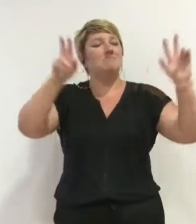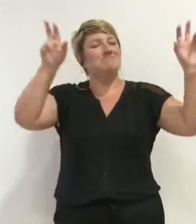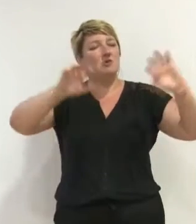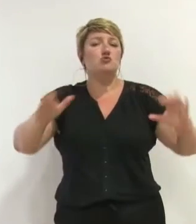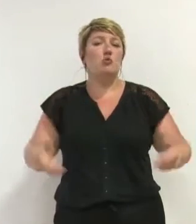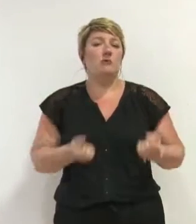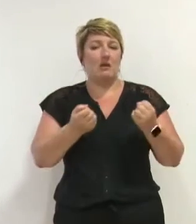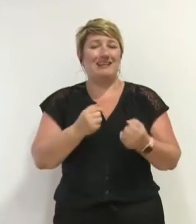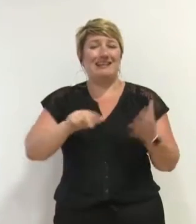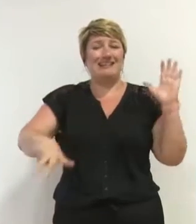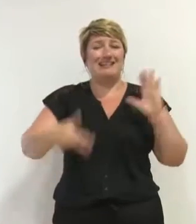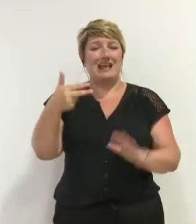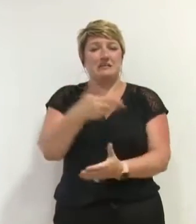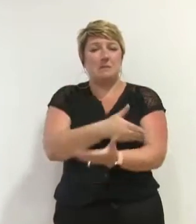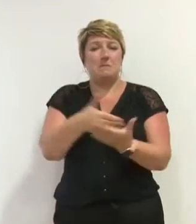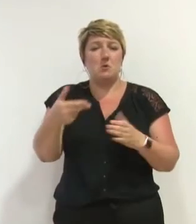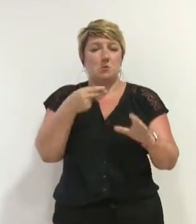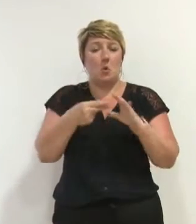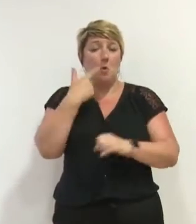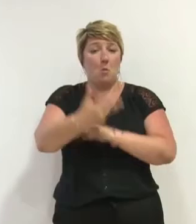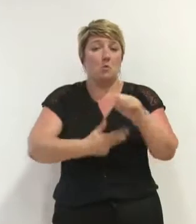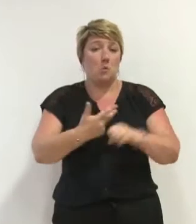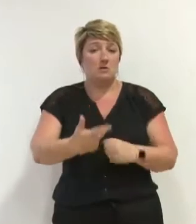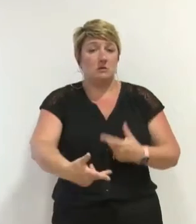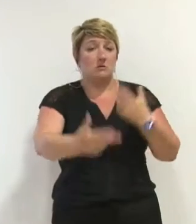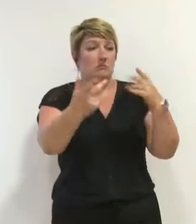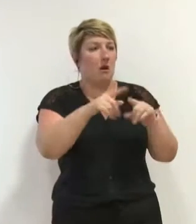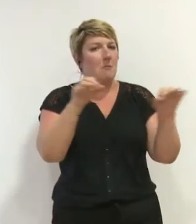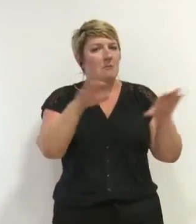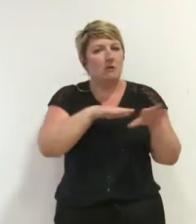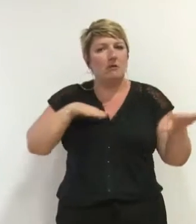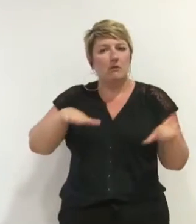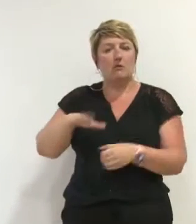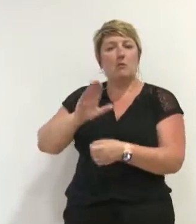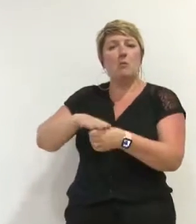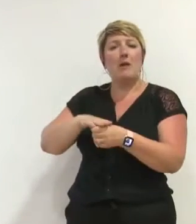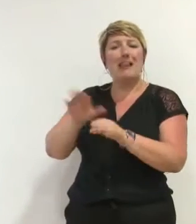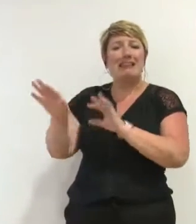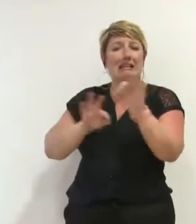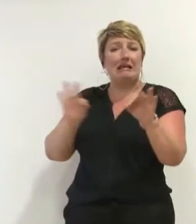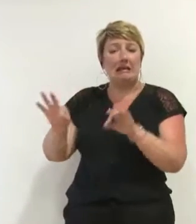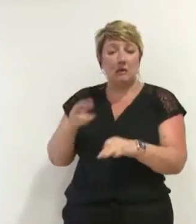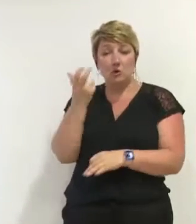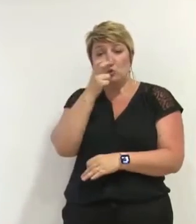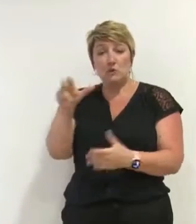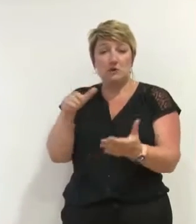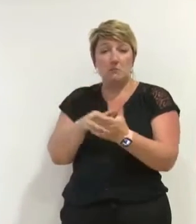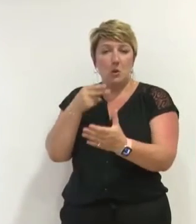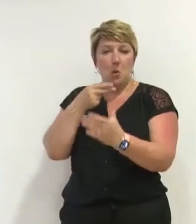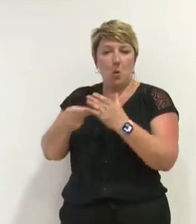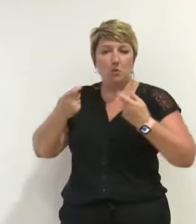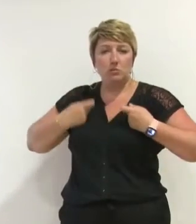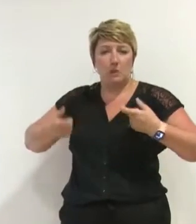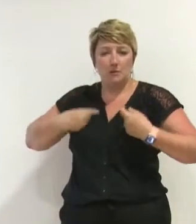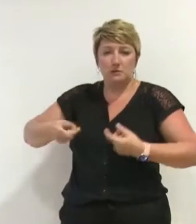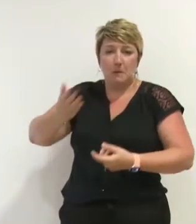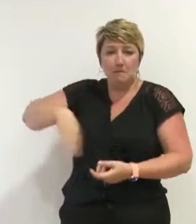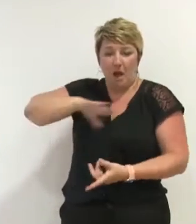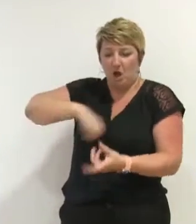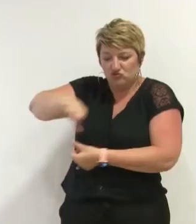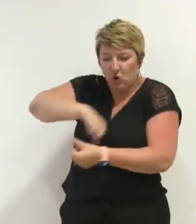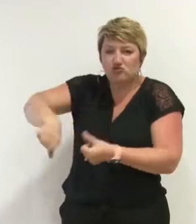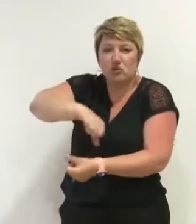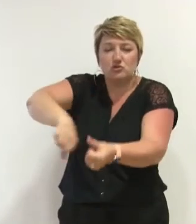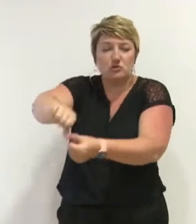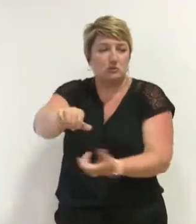ans. Dans le même temps, vous changez toutes les poubelles de tri de la ville pour un montant de 300 000 euros. Qu'on prenne qui pourra, nous, nous